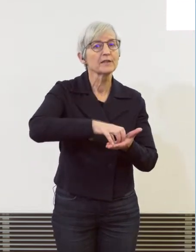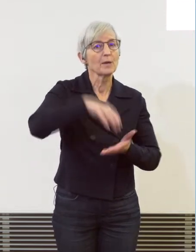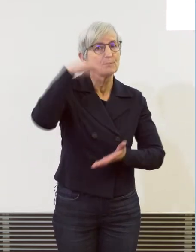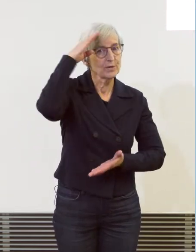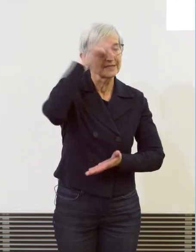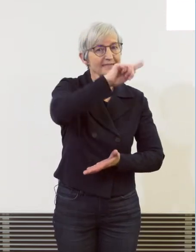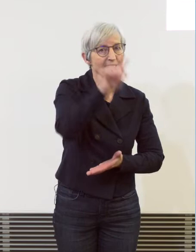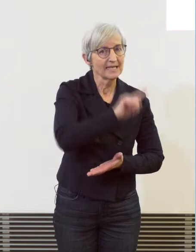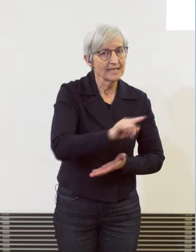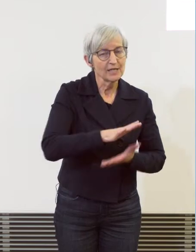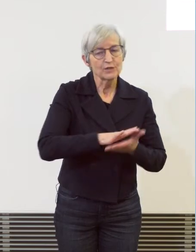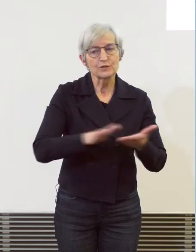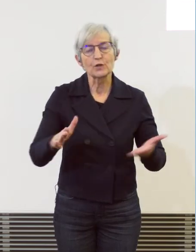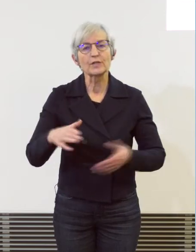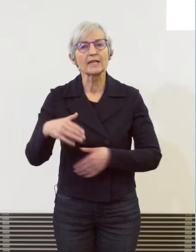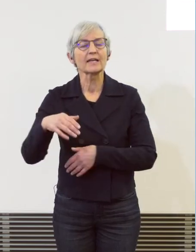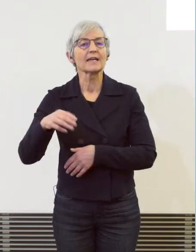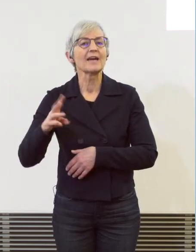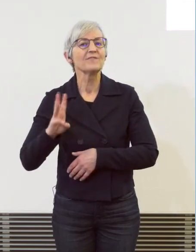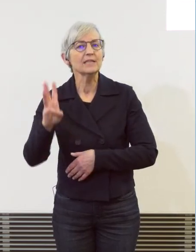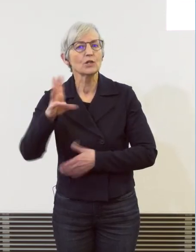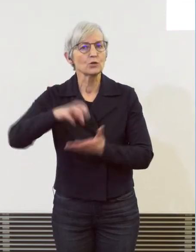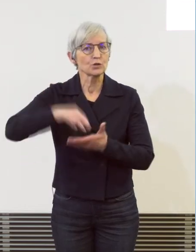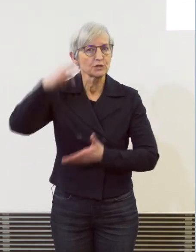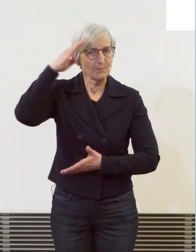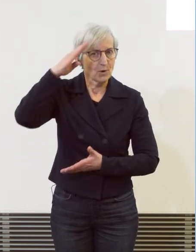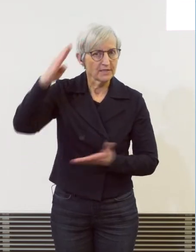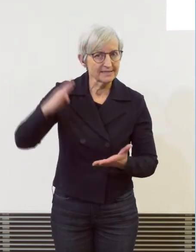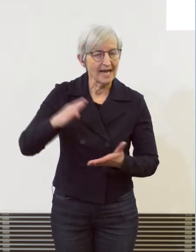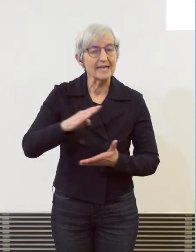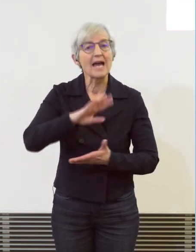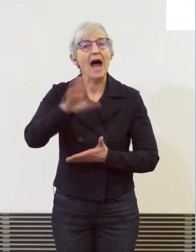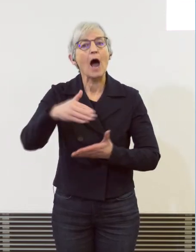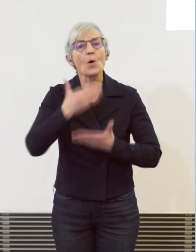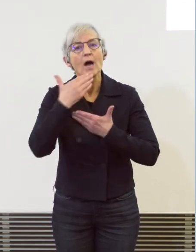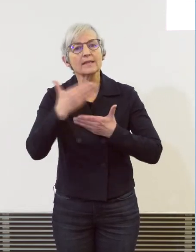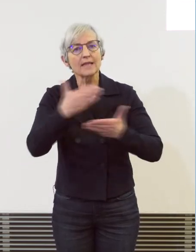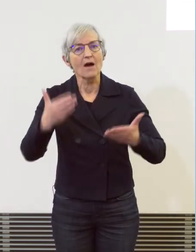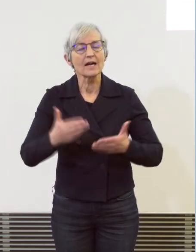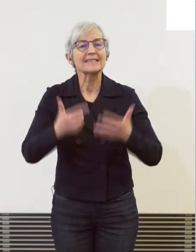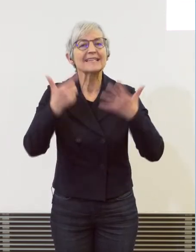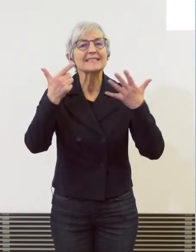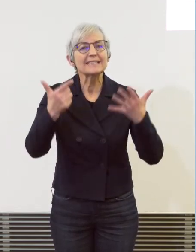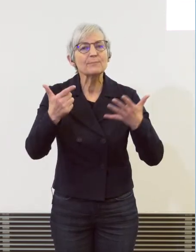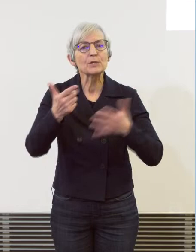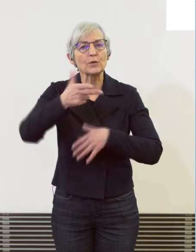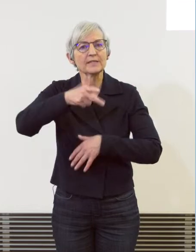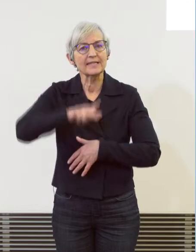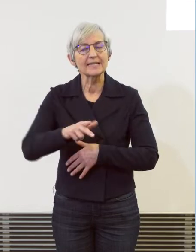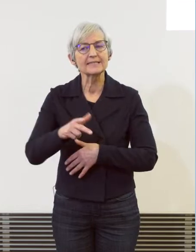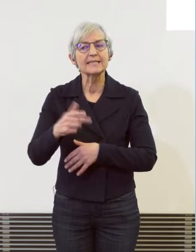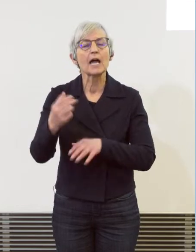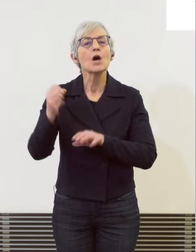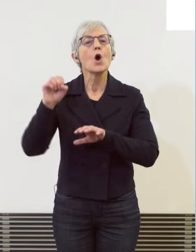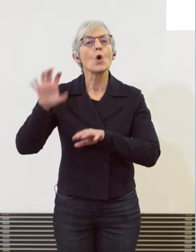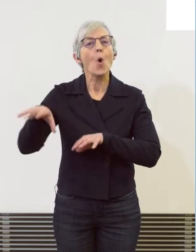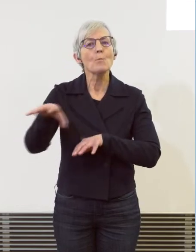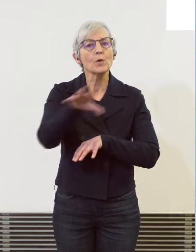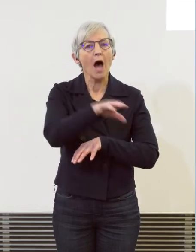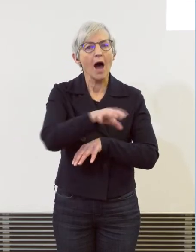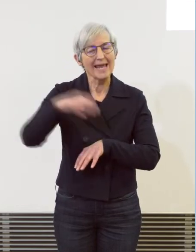Winterthur, die Kantonspolizei, sondern auch an die 37 kommunalen Polizeigormi. haben